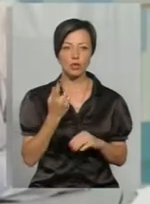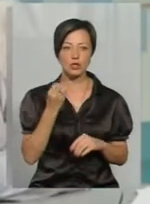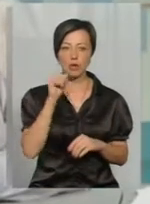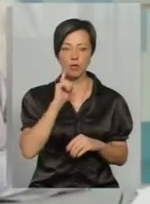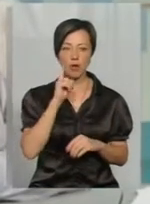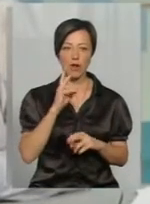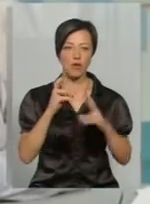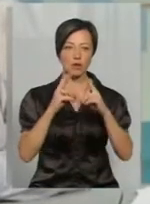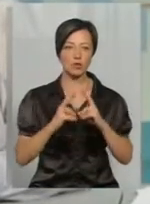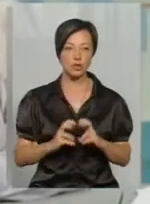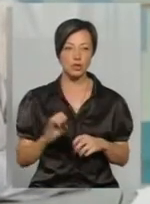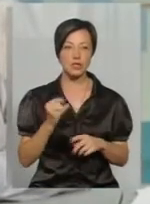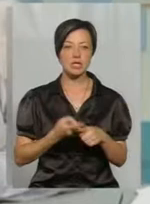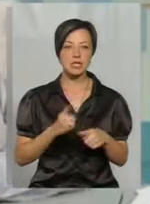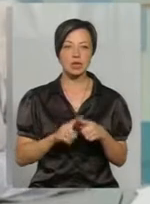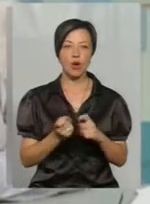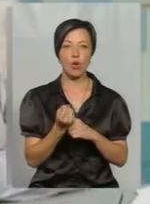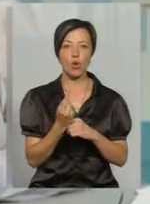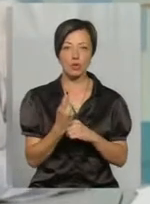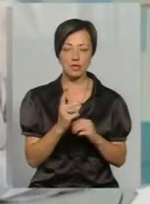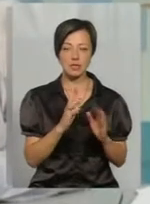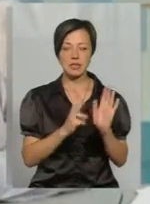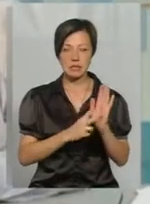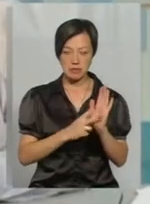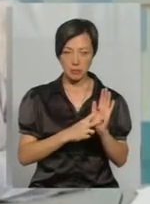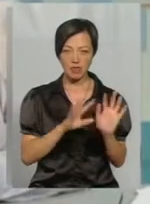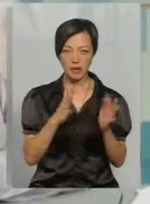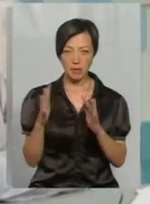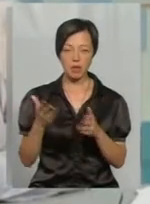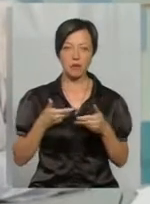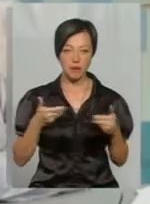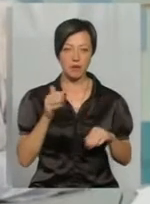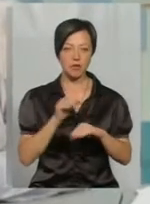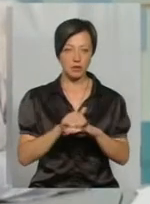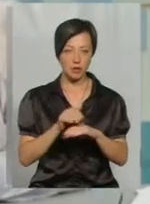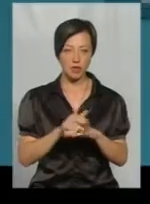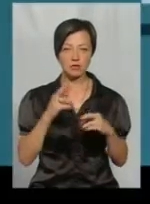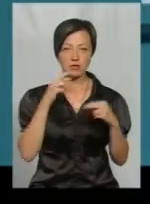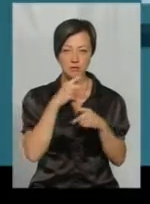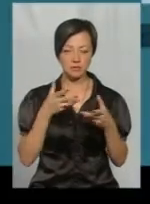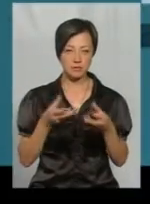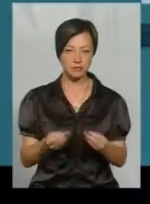дослідженні. І з цих 11 в 7 випадках ми виявляли діючу речовину.